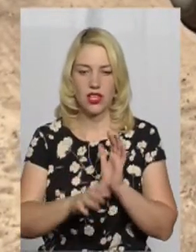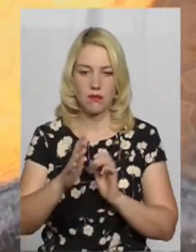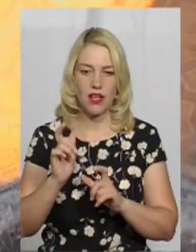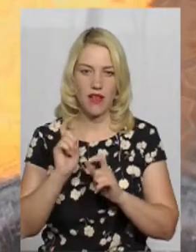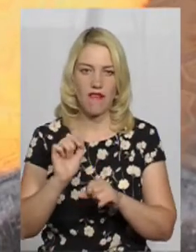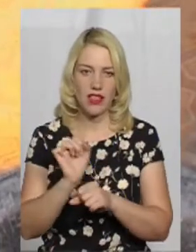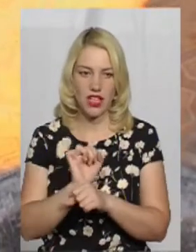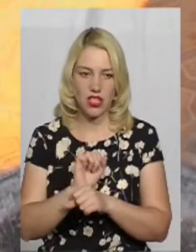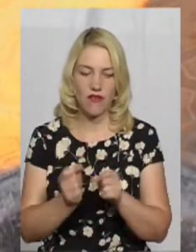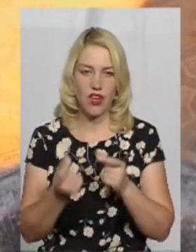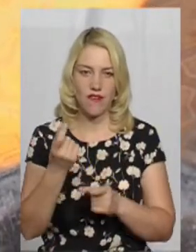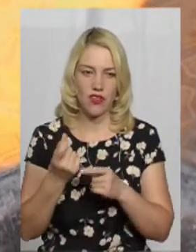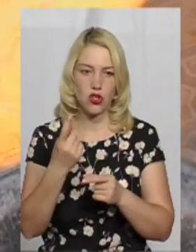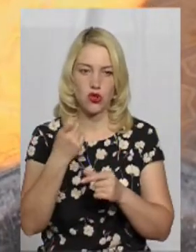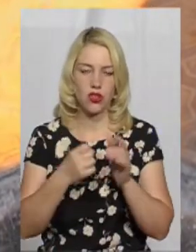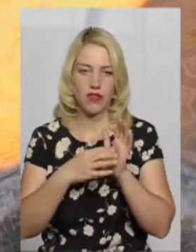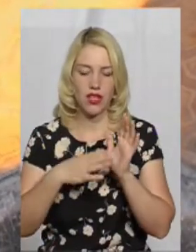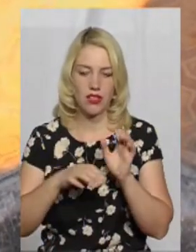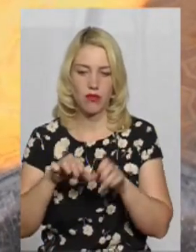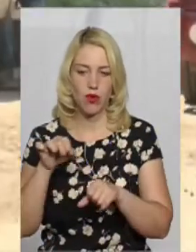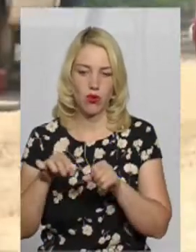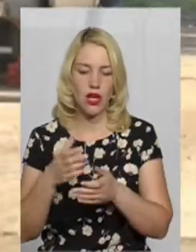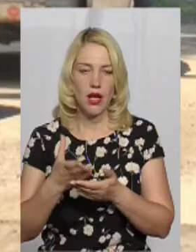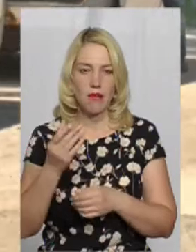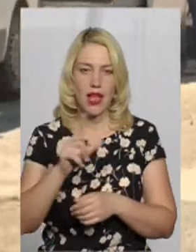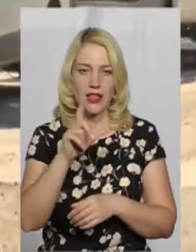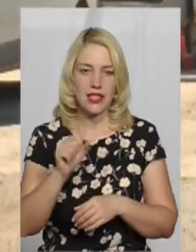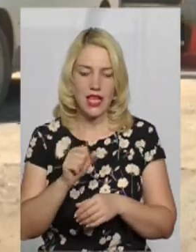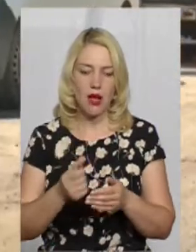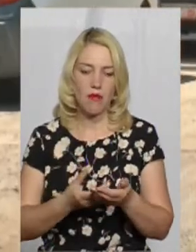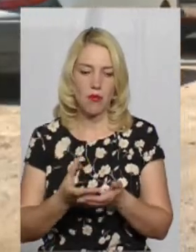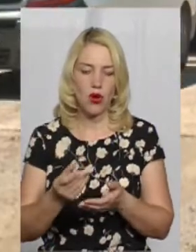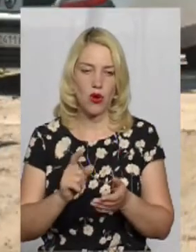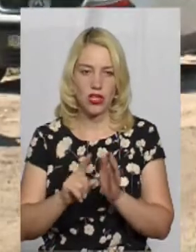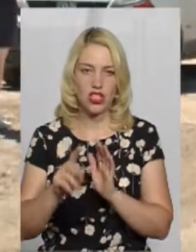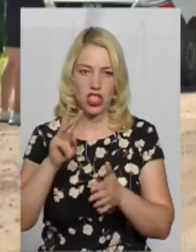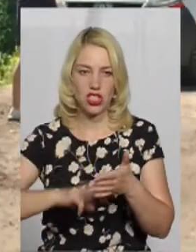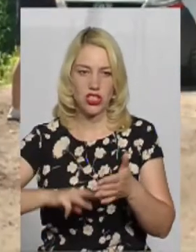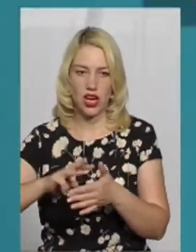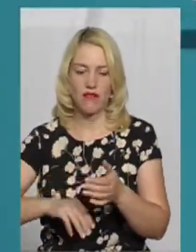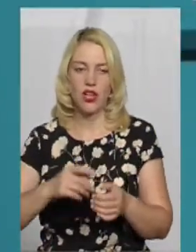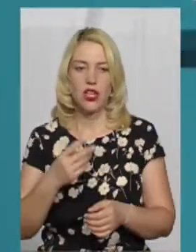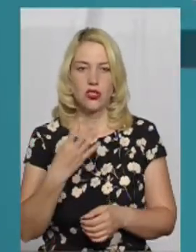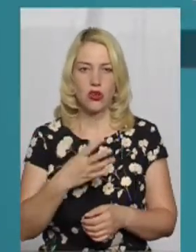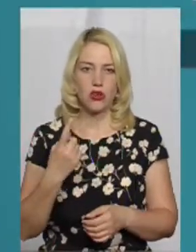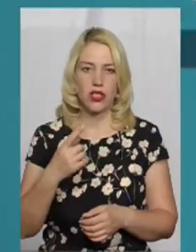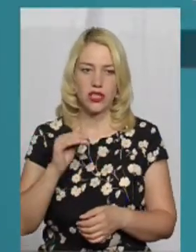Виявлено 119 порушень. Плати за проїзд з порушенням габаритно-вагових параметрів нараховано 21 тисячу 740 євро.